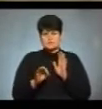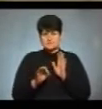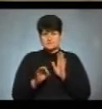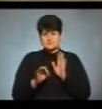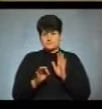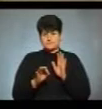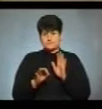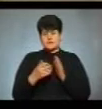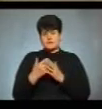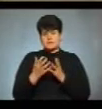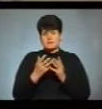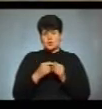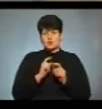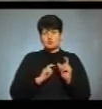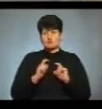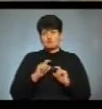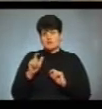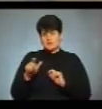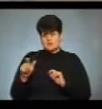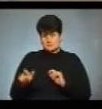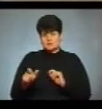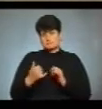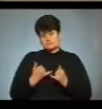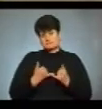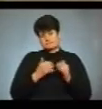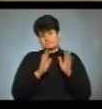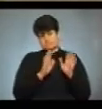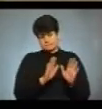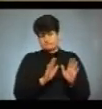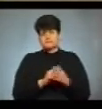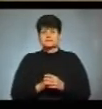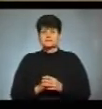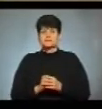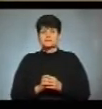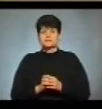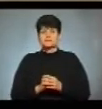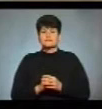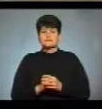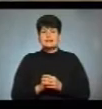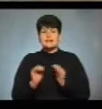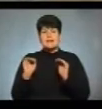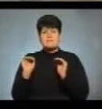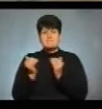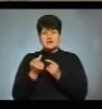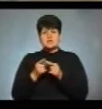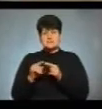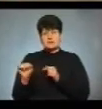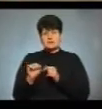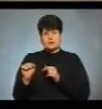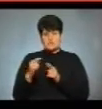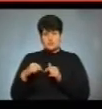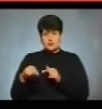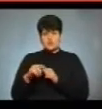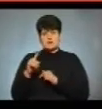Напевно, за рахунок студентської молоді все-таки, треба б віддати тут момент цей. Найменше це є Теребовлянський округ,